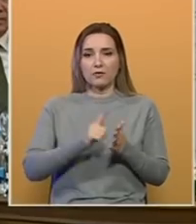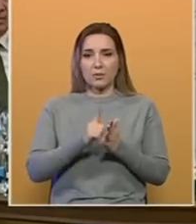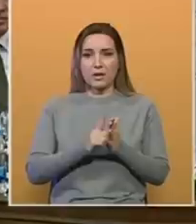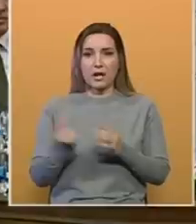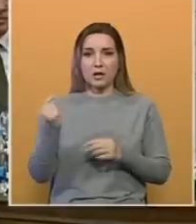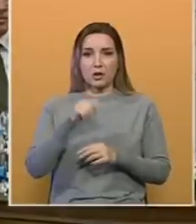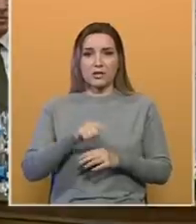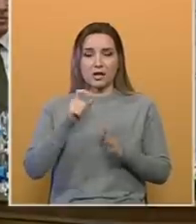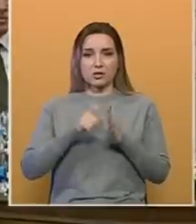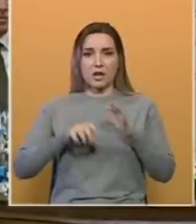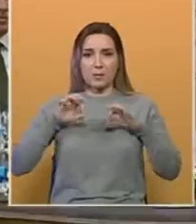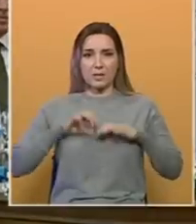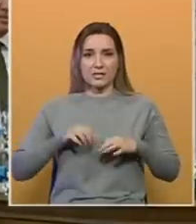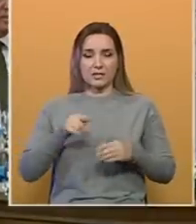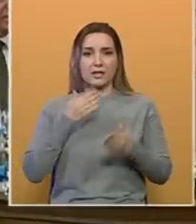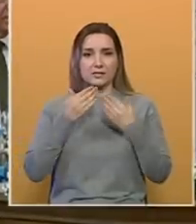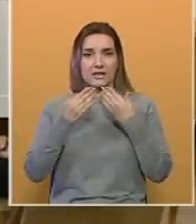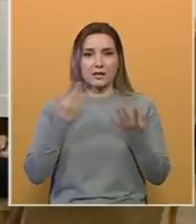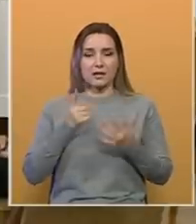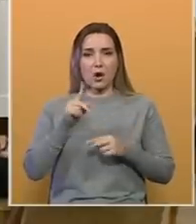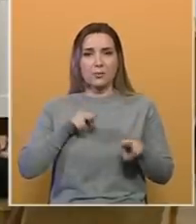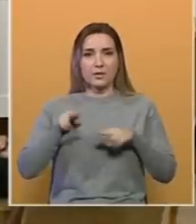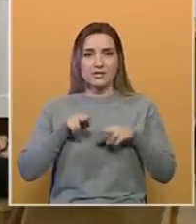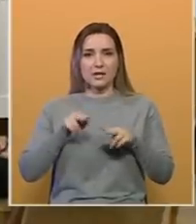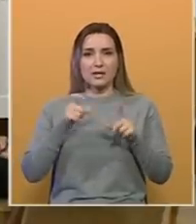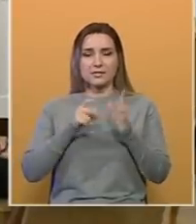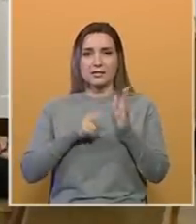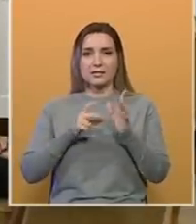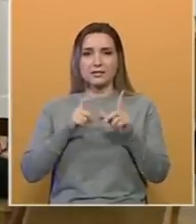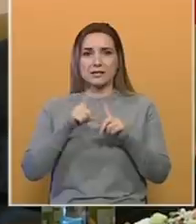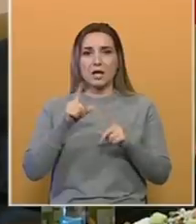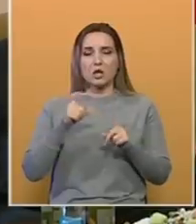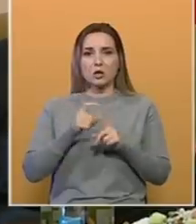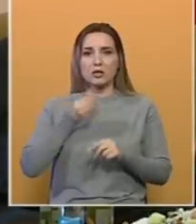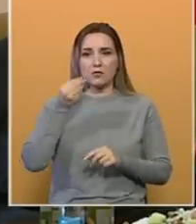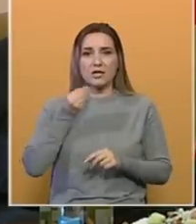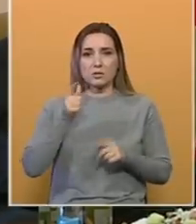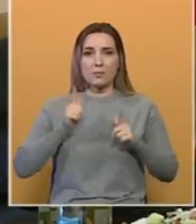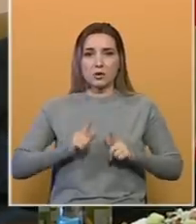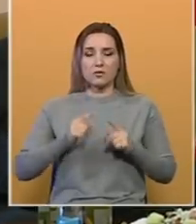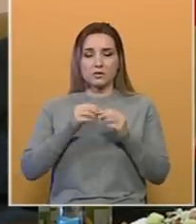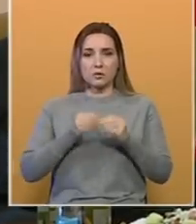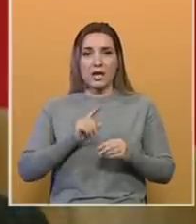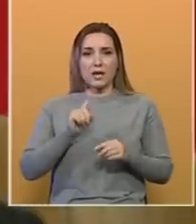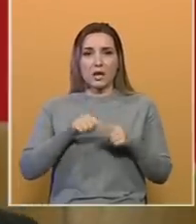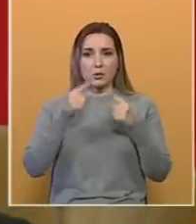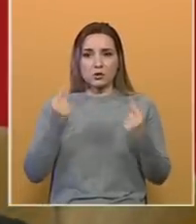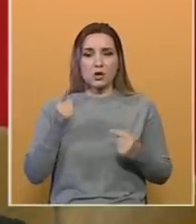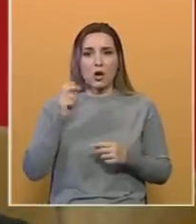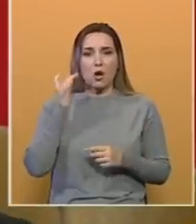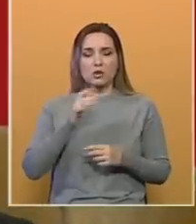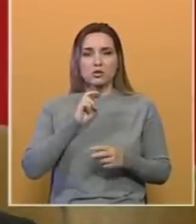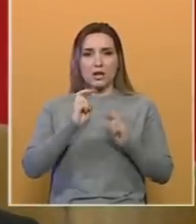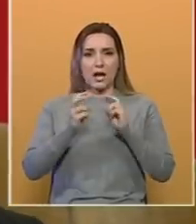Dolazak člana predsjedništva na sastanak kao i ministara iz SNSD-a te Dodikova izjava da Dejton ne postoji, izazvali su oštru reakciju